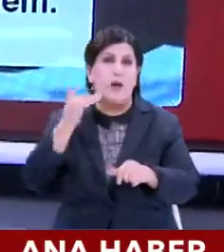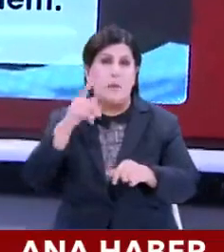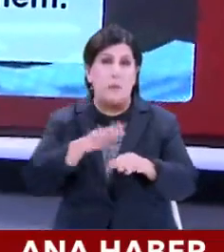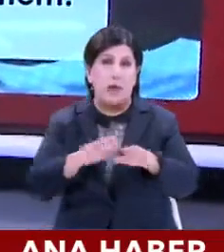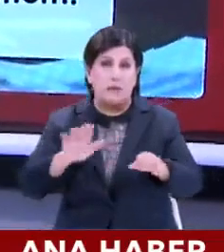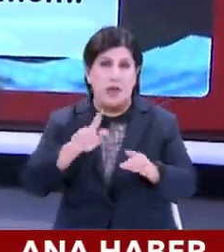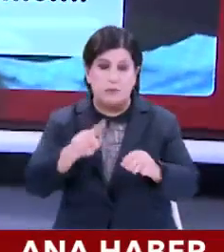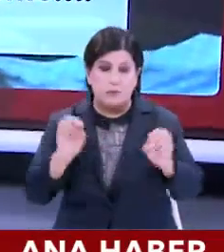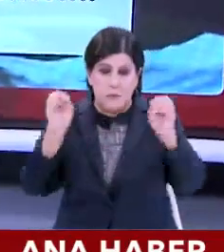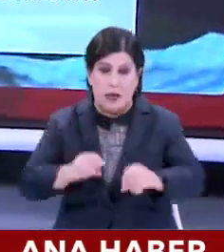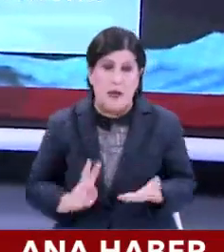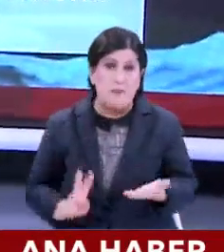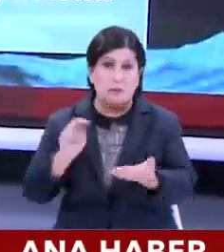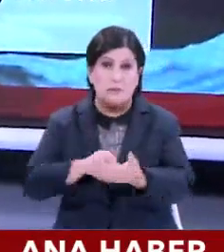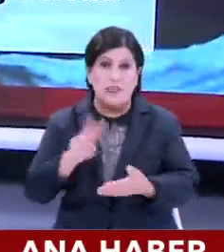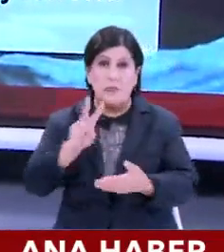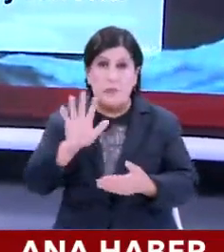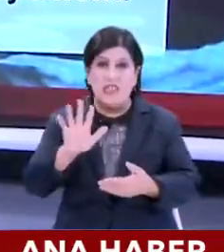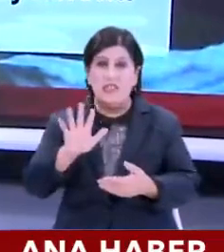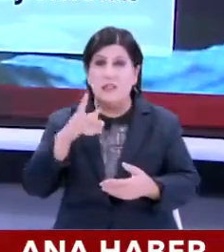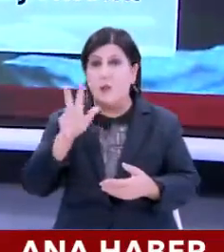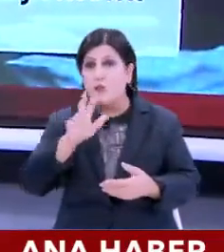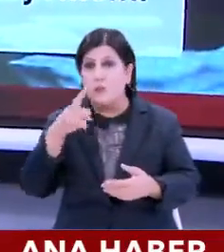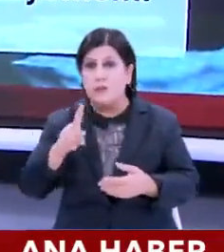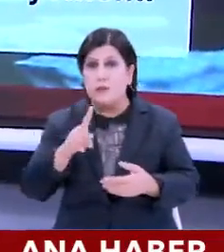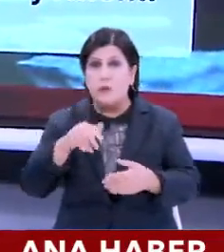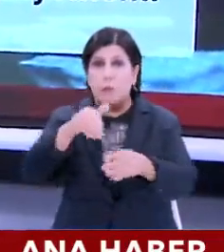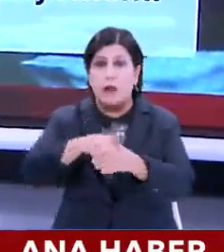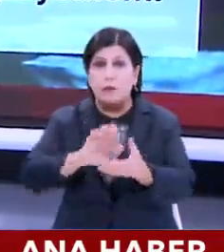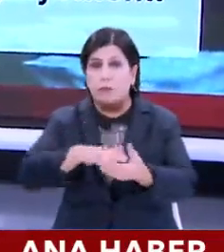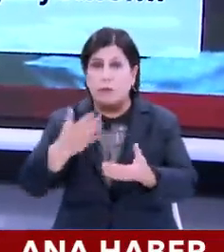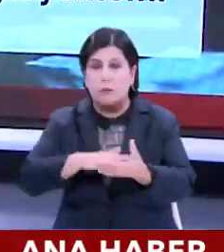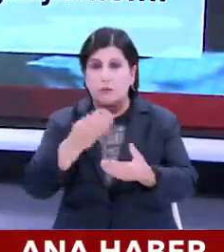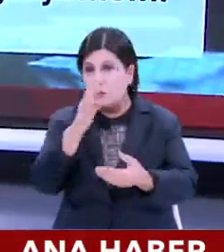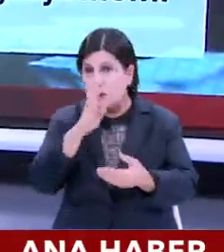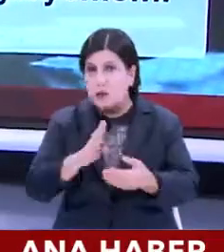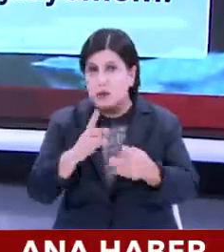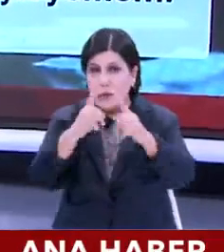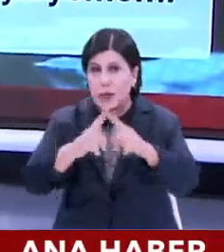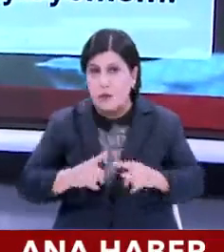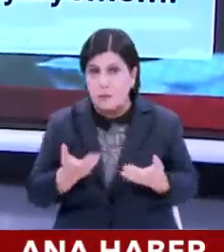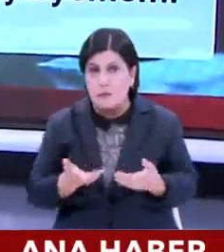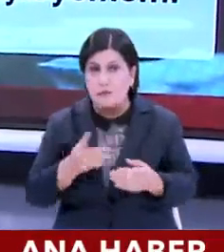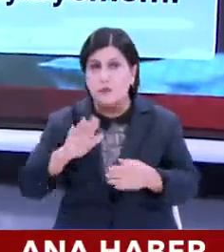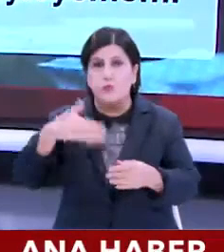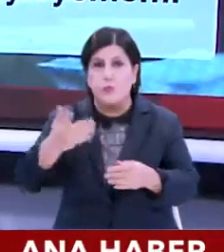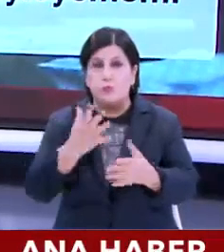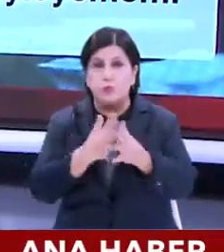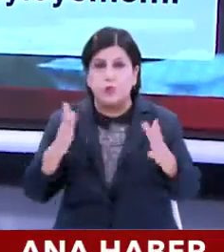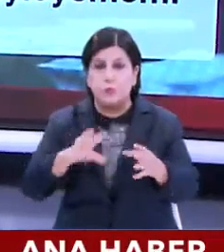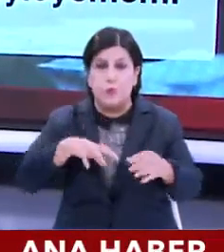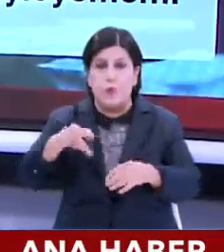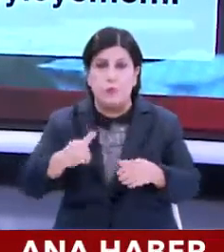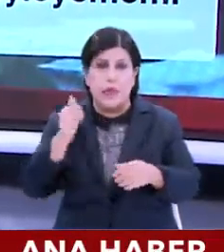devirdiğinde 25-30 bin parti üyesi partiden istifa ediyor. Çok ciddi bir rakamdır bu. Ardından büyük bir bölümü geri